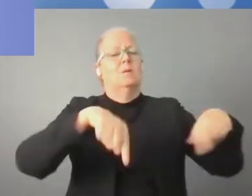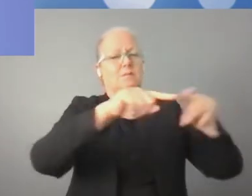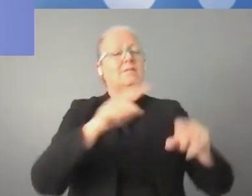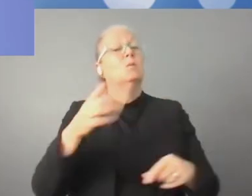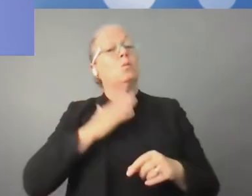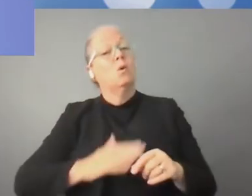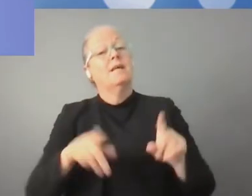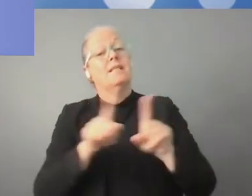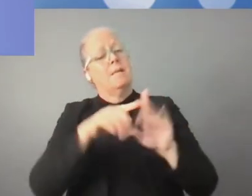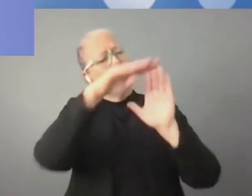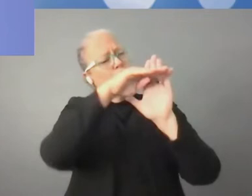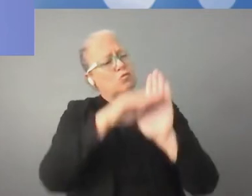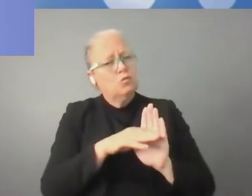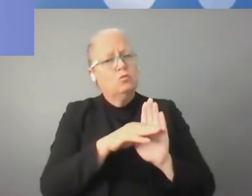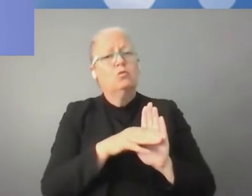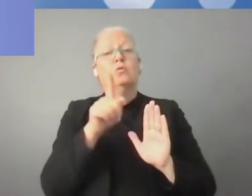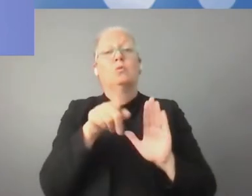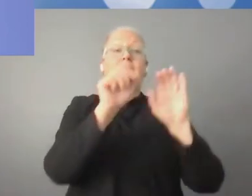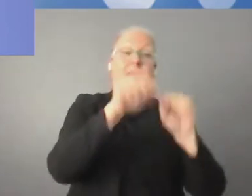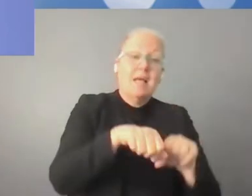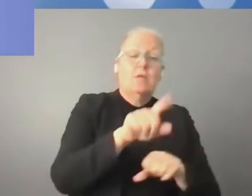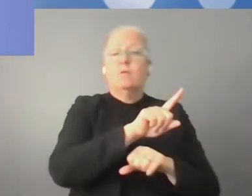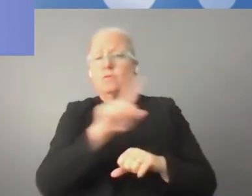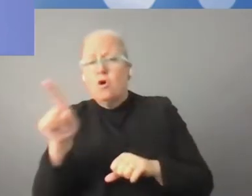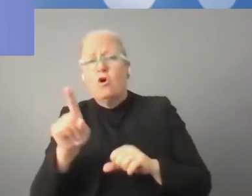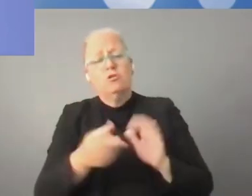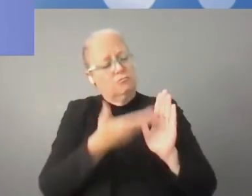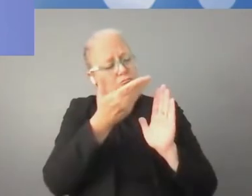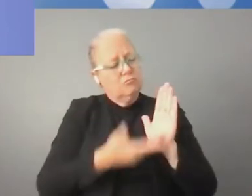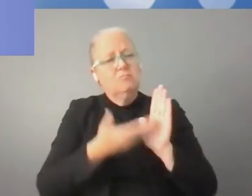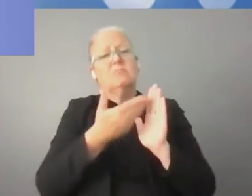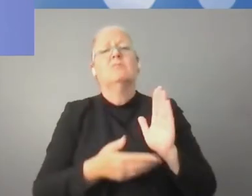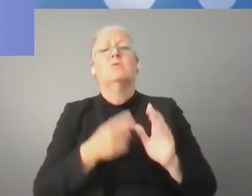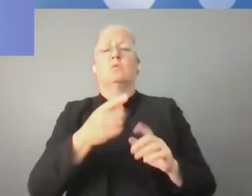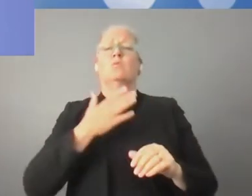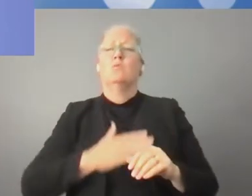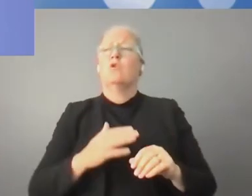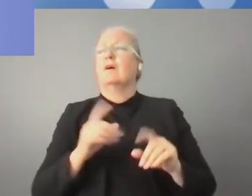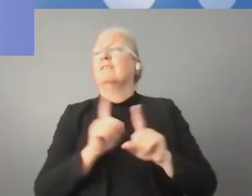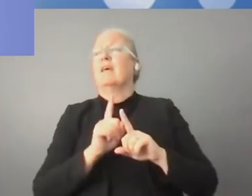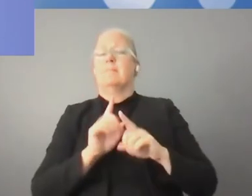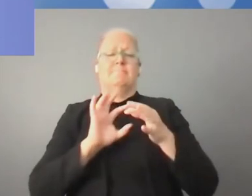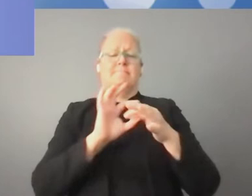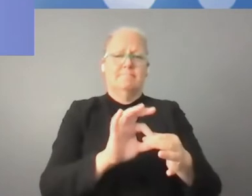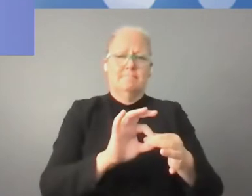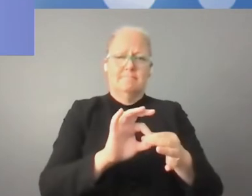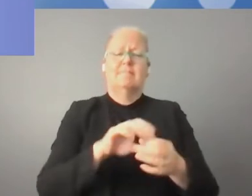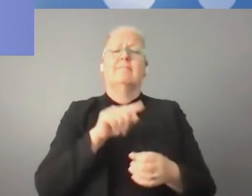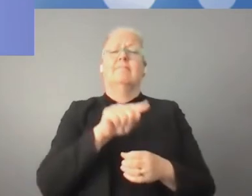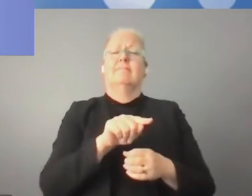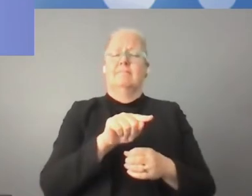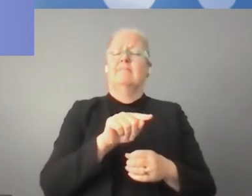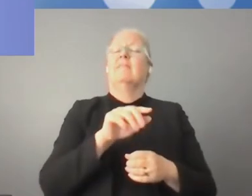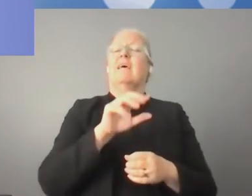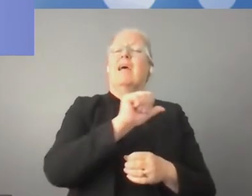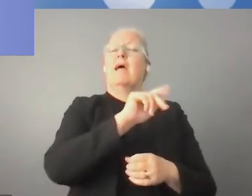począwszy od przyszłego roku. Także mamy nadzieję związane z objęciem przez